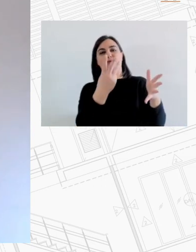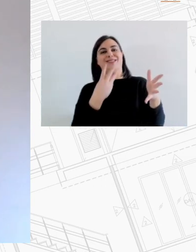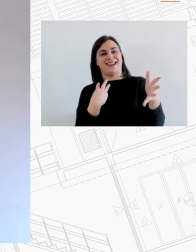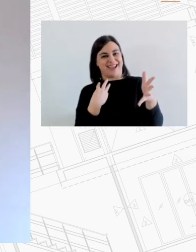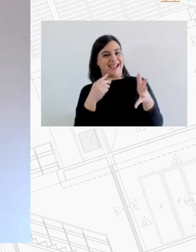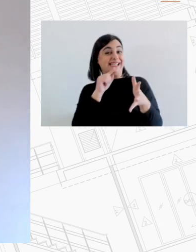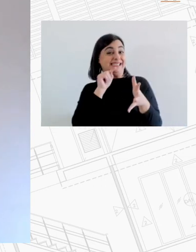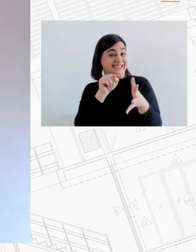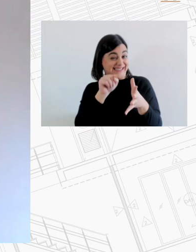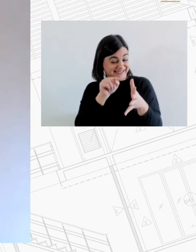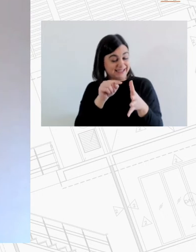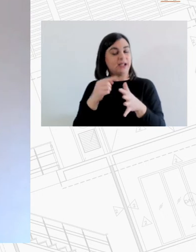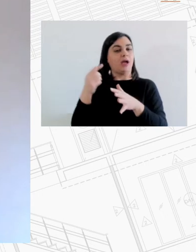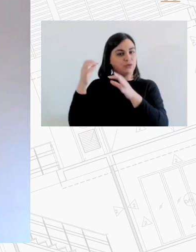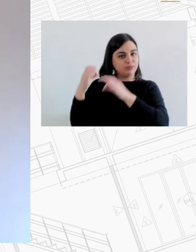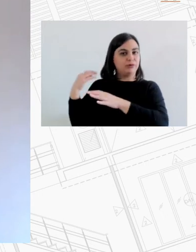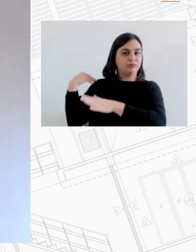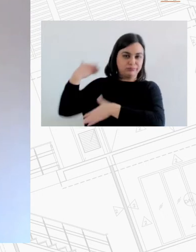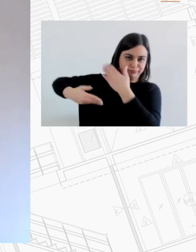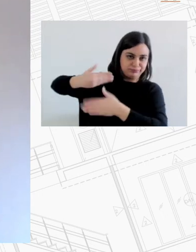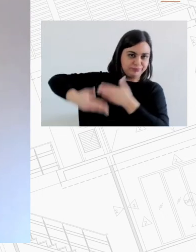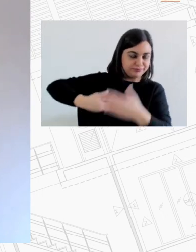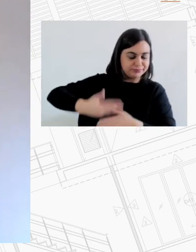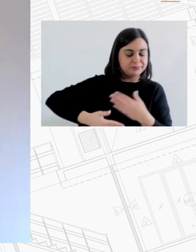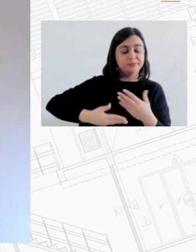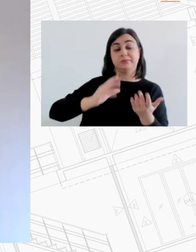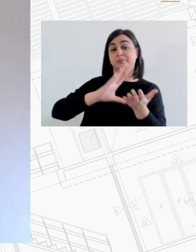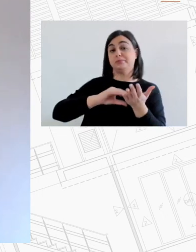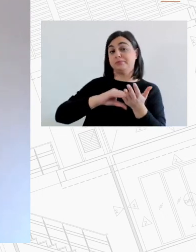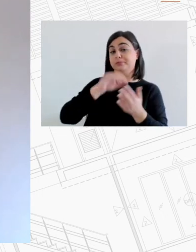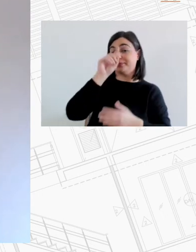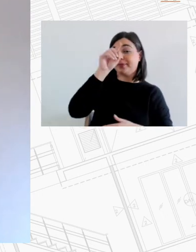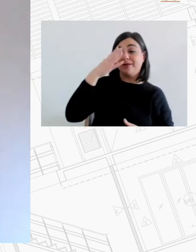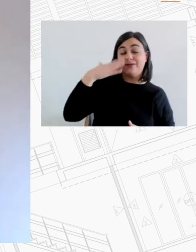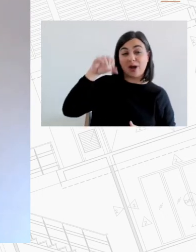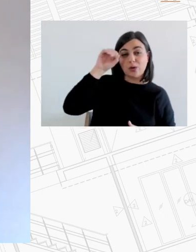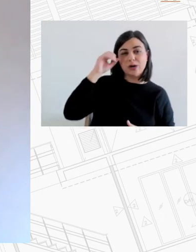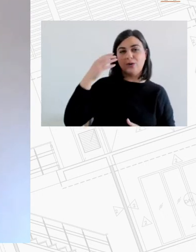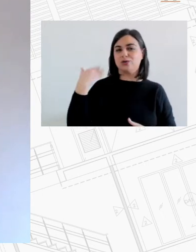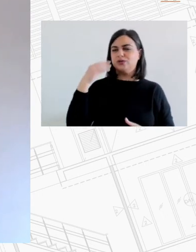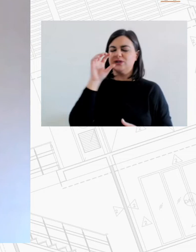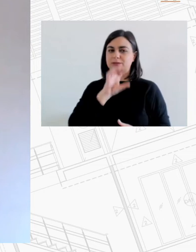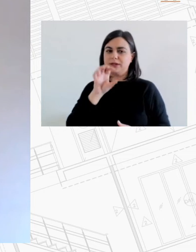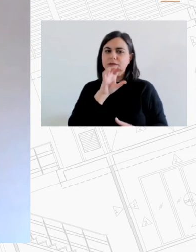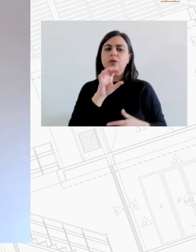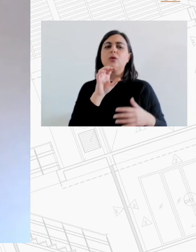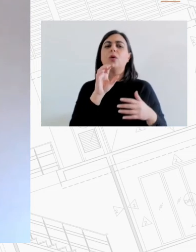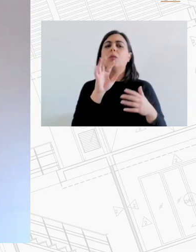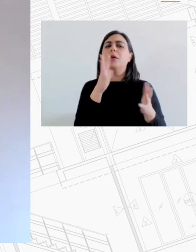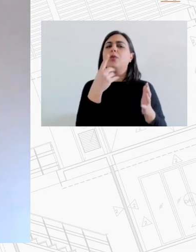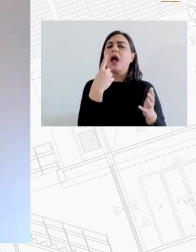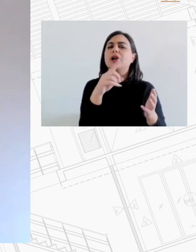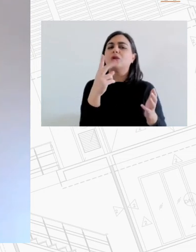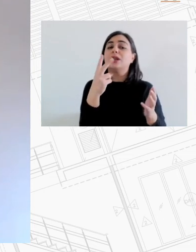μια είδηση από το Βερολίνο νομίζω το Σεπτέμβριο όπου αγοράστηκαν μερικές χιλιάδες δεκάδες χιλιάδες διαμερισμότα 120.000